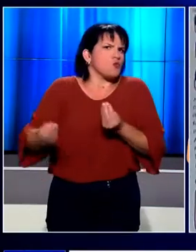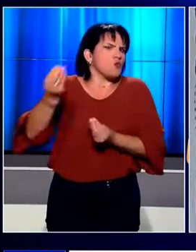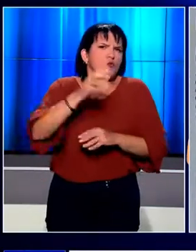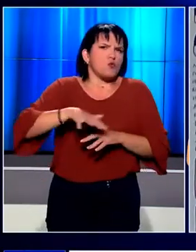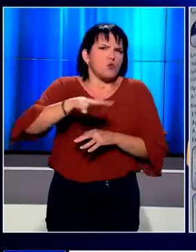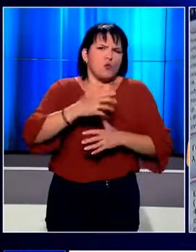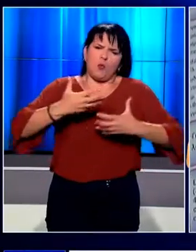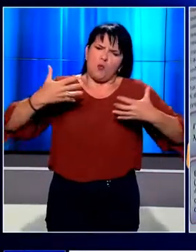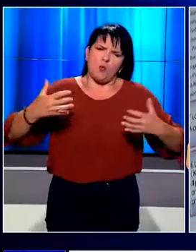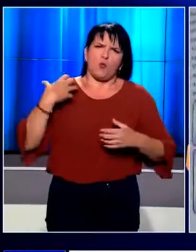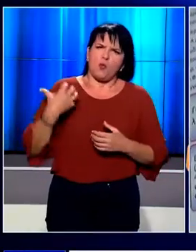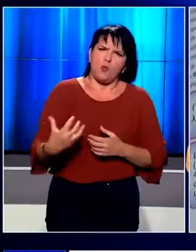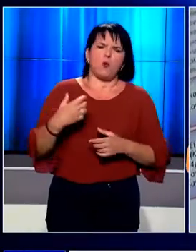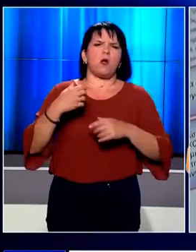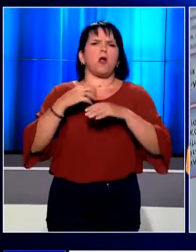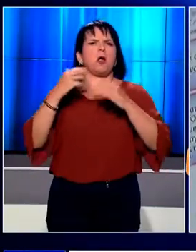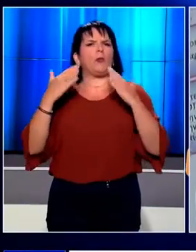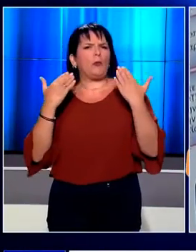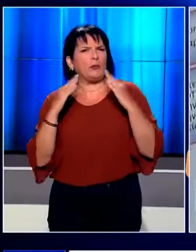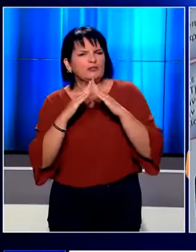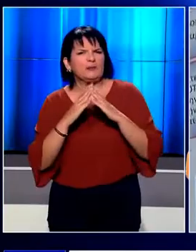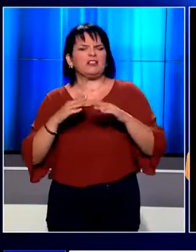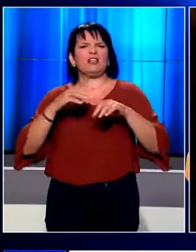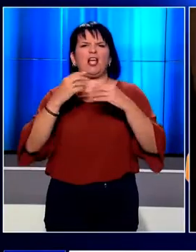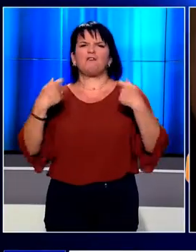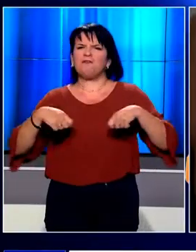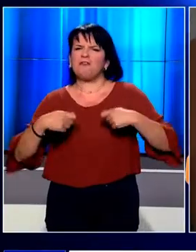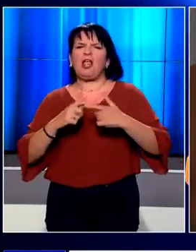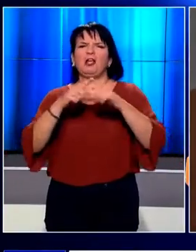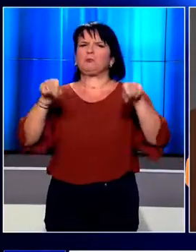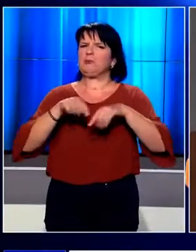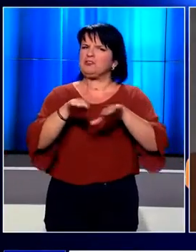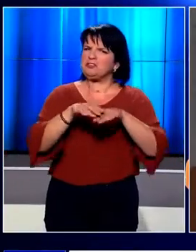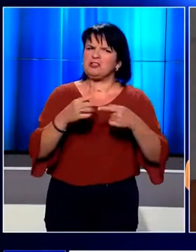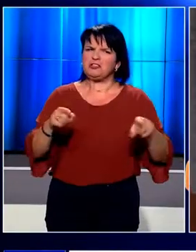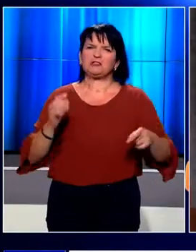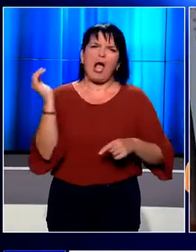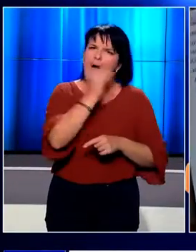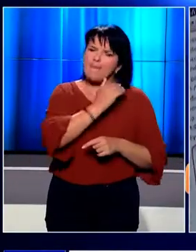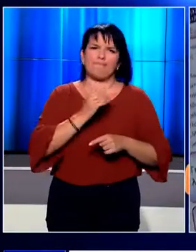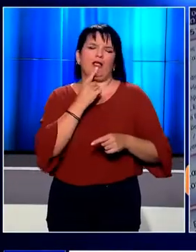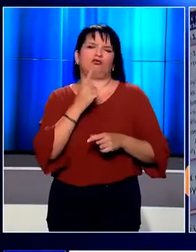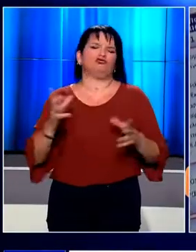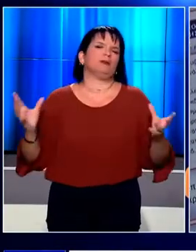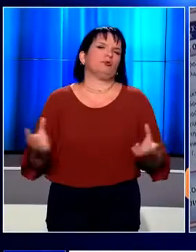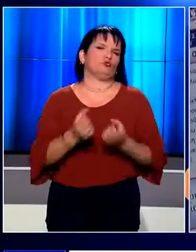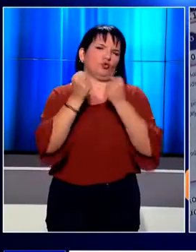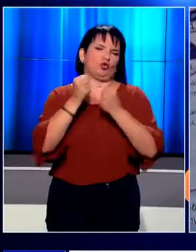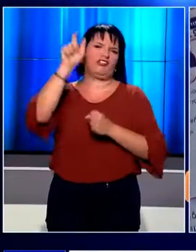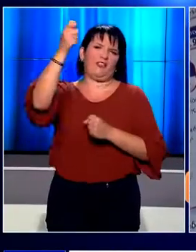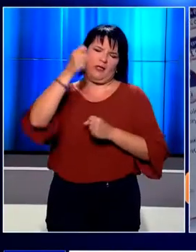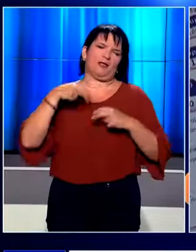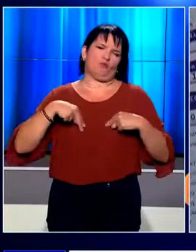επιφάνεια με εξοχικά βίλες και πισίνες. Ο Υπουργός τόνισε παράλληλα πως άμεσα θα ανακοινωθεί το σχέδιο διάσωσης της